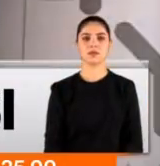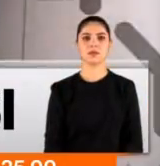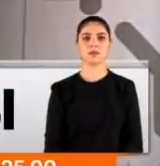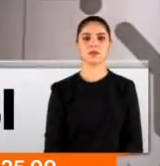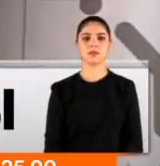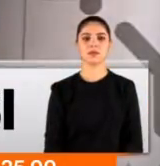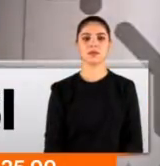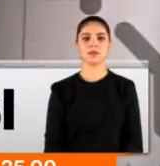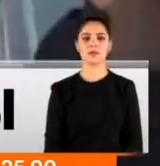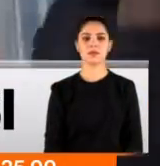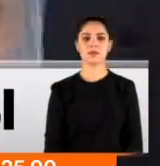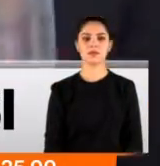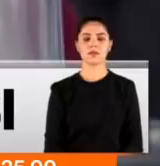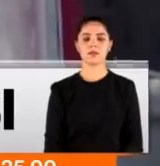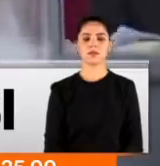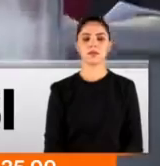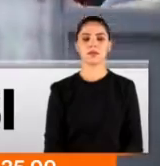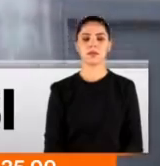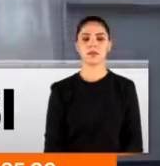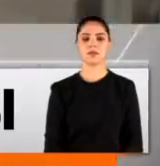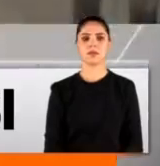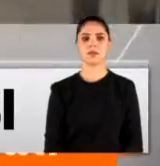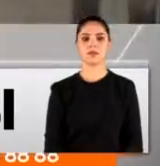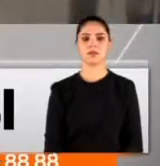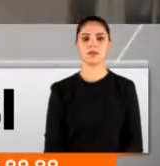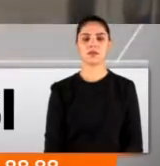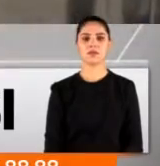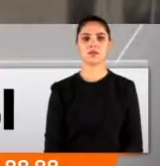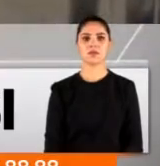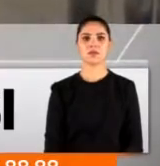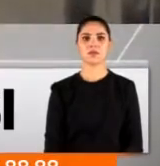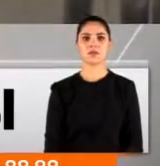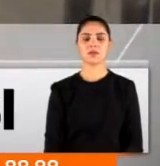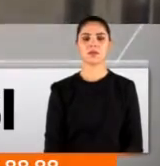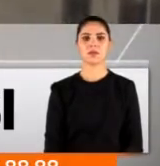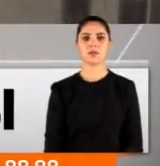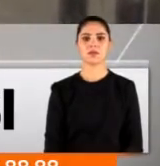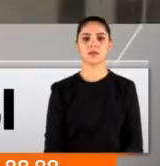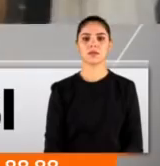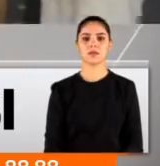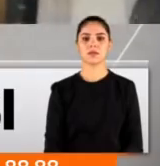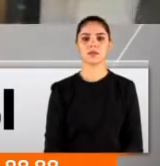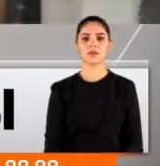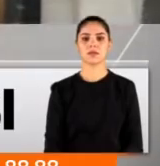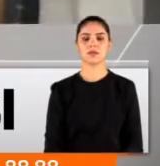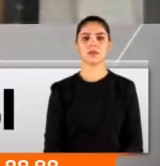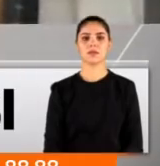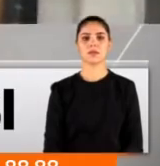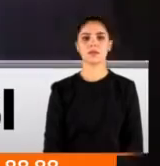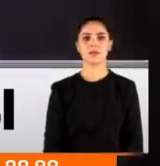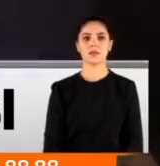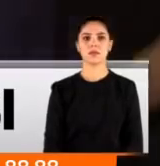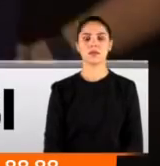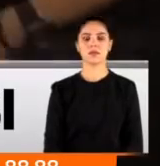Bir seçim istiyoruz, muhalefet olarak bir seçim istiyoruz. Çözülemeyen sorun varsa, sorunun çözümü için milletin hakemliğine